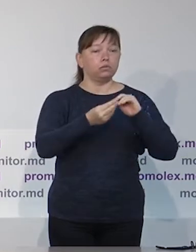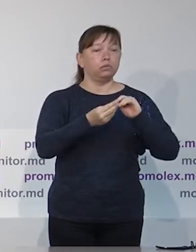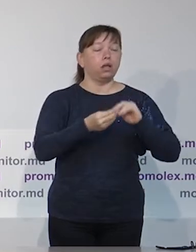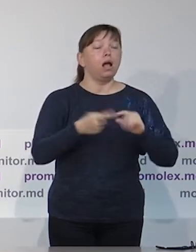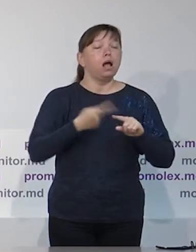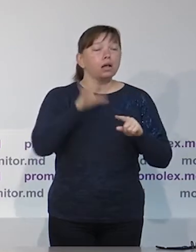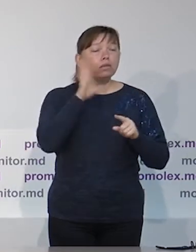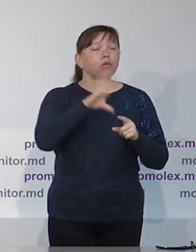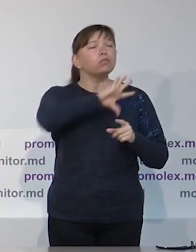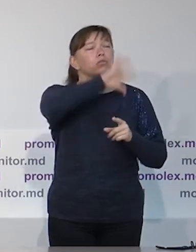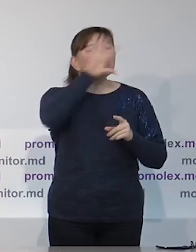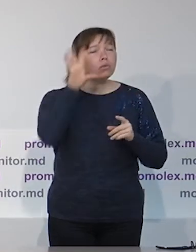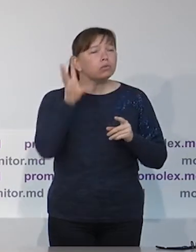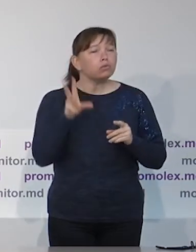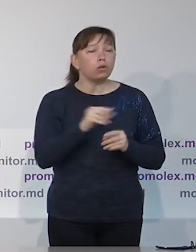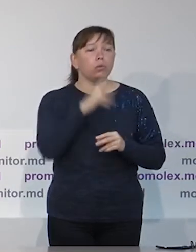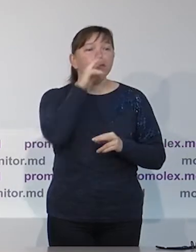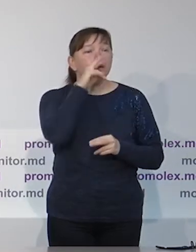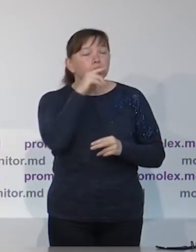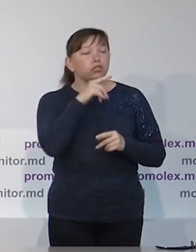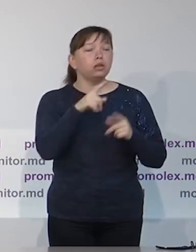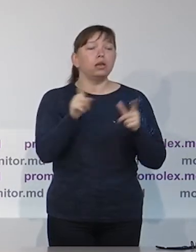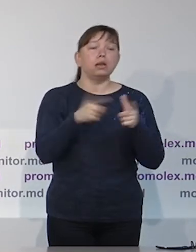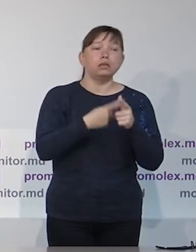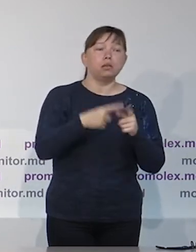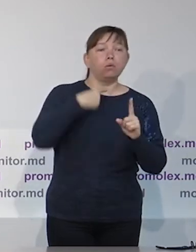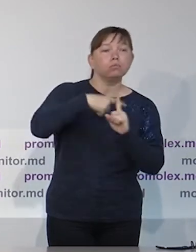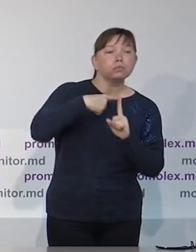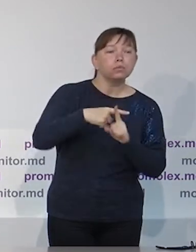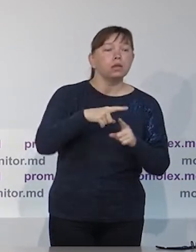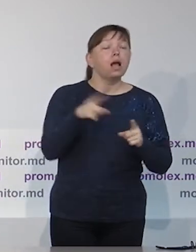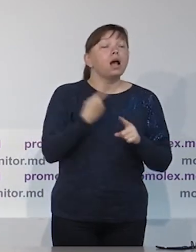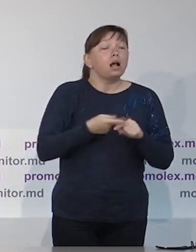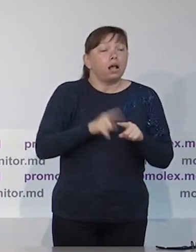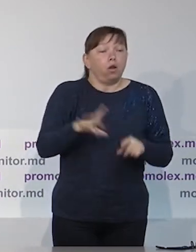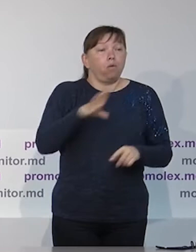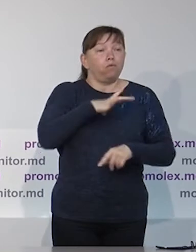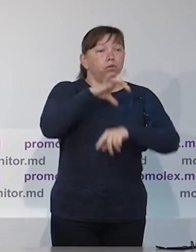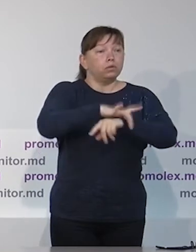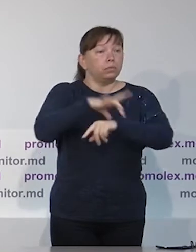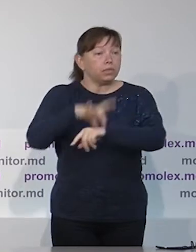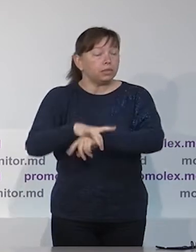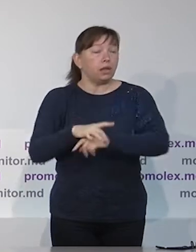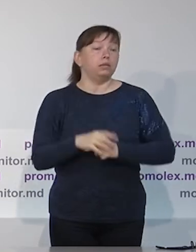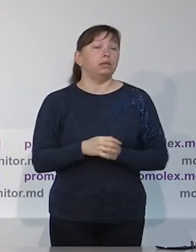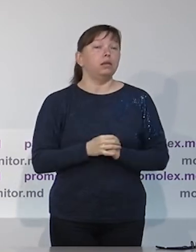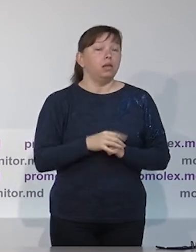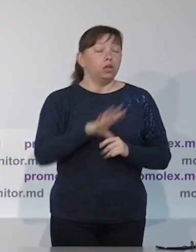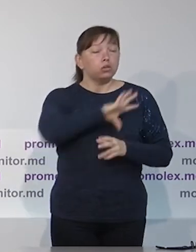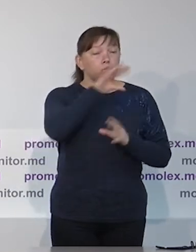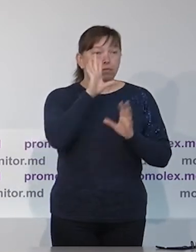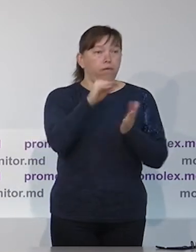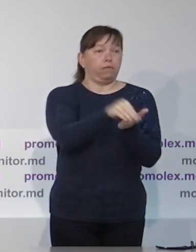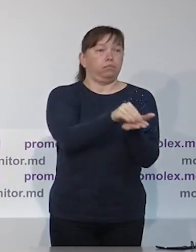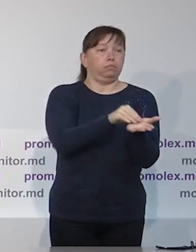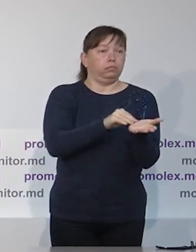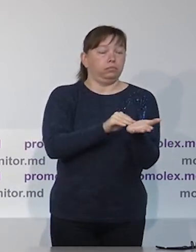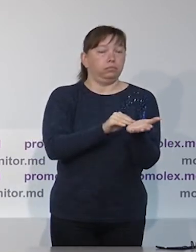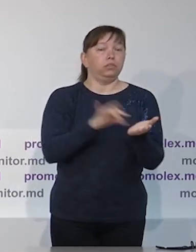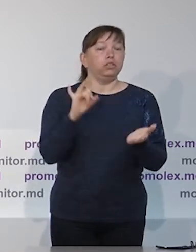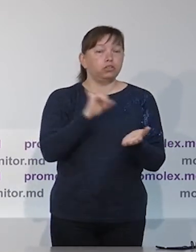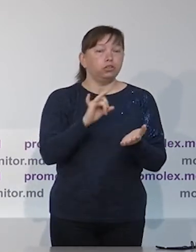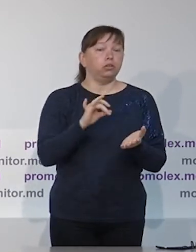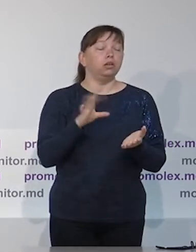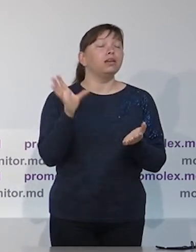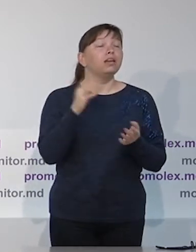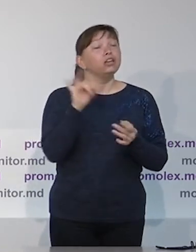В то же время мы подготовим итоговый отчет, в который соберем все, все факты, всю информацию, которая была собрана на